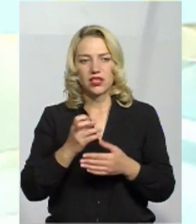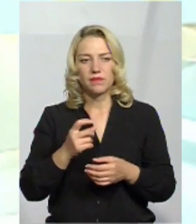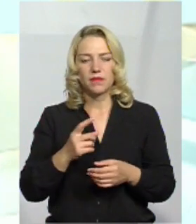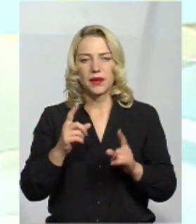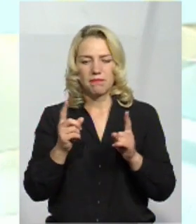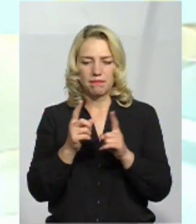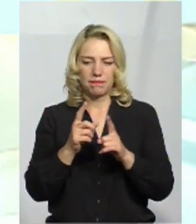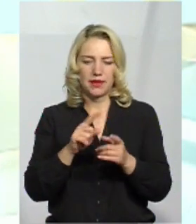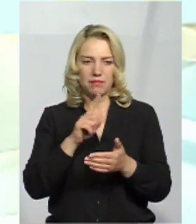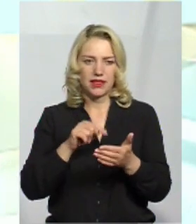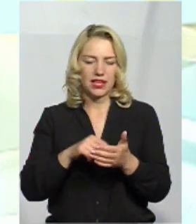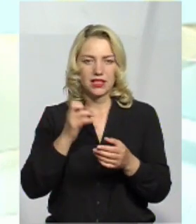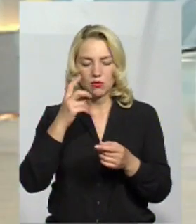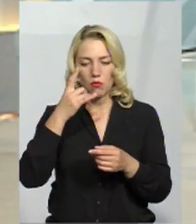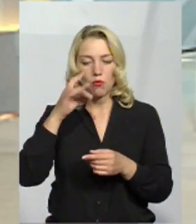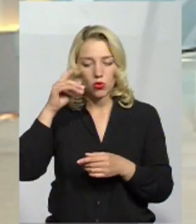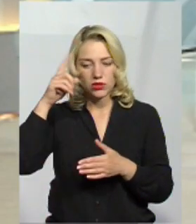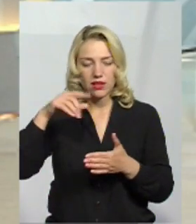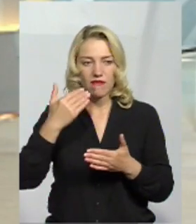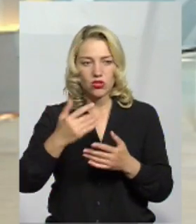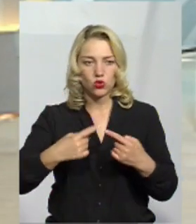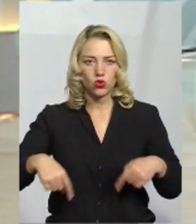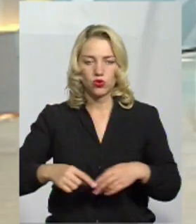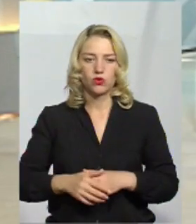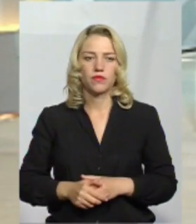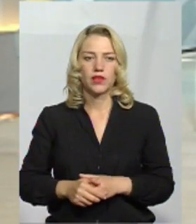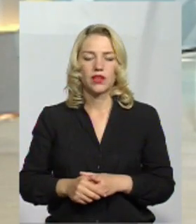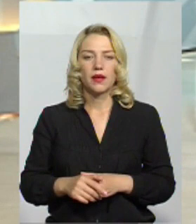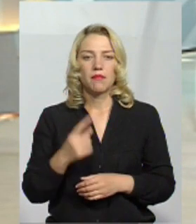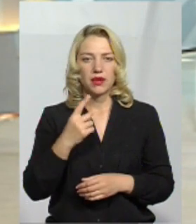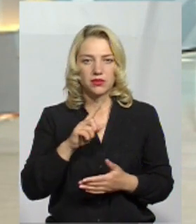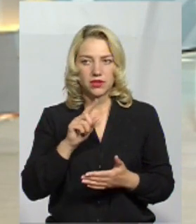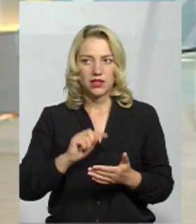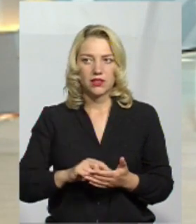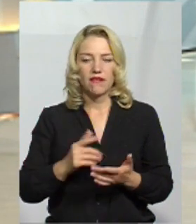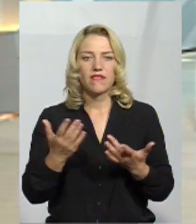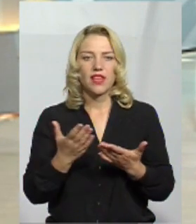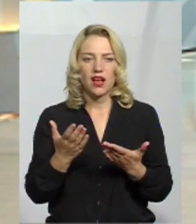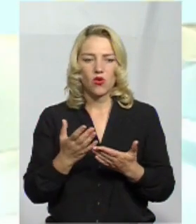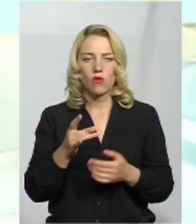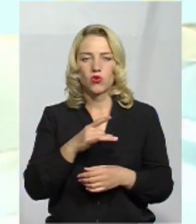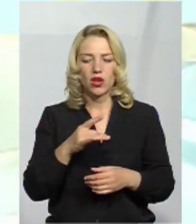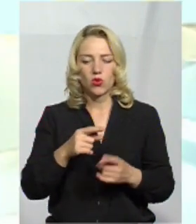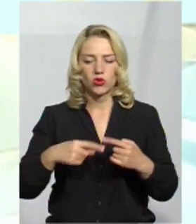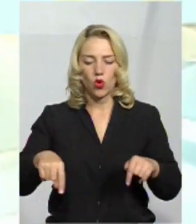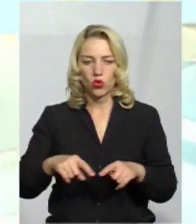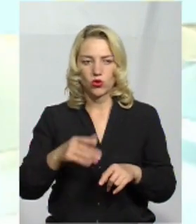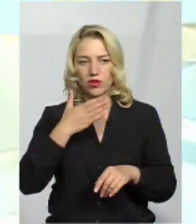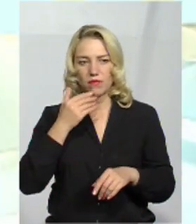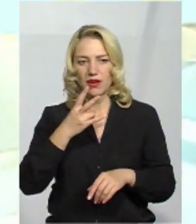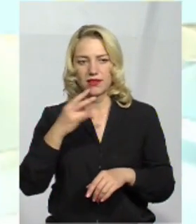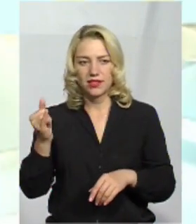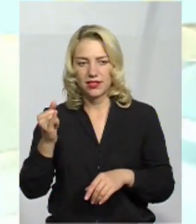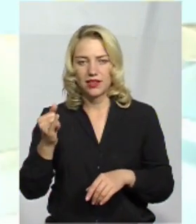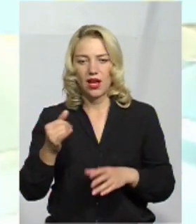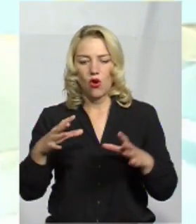порцію бліцпитань цього разу на знання вами округу. Отож, перше. В якому з районів округу немає